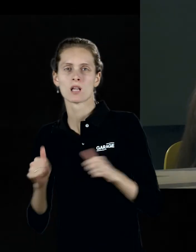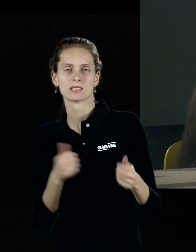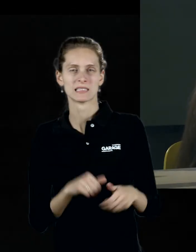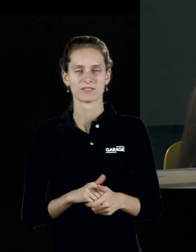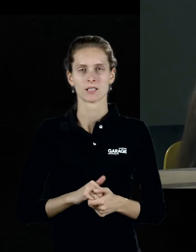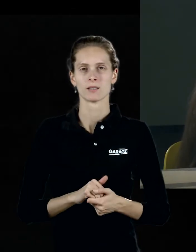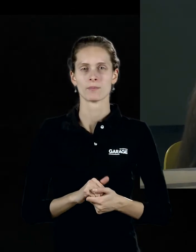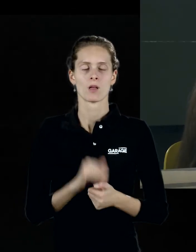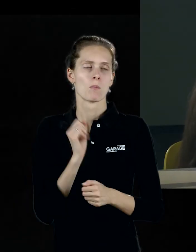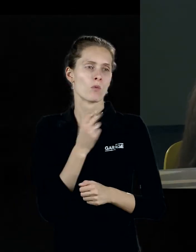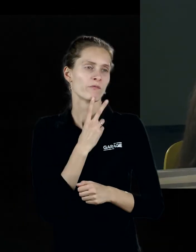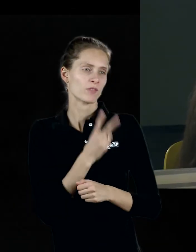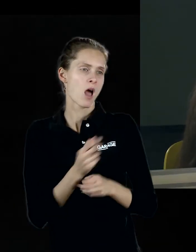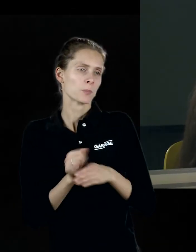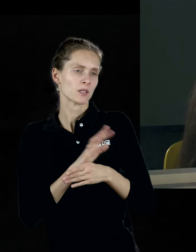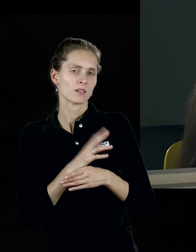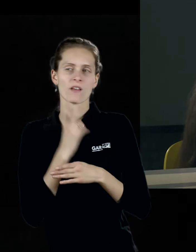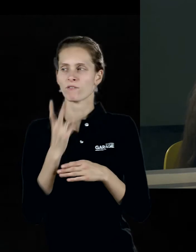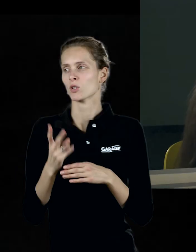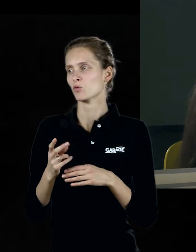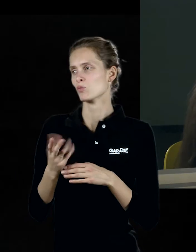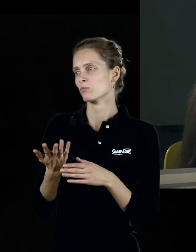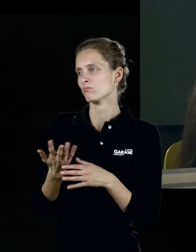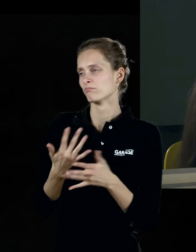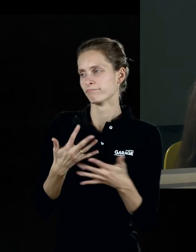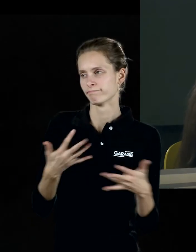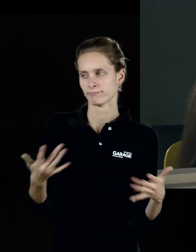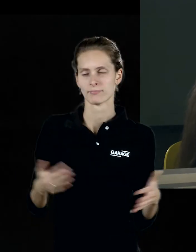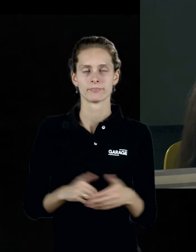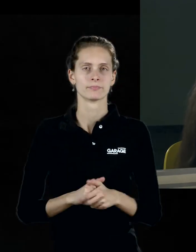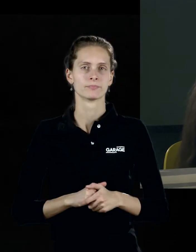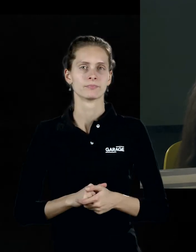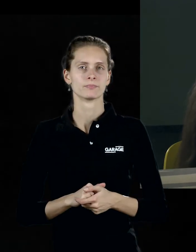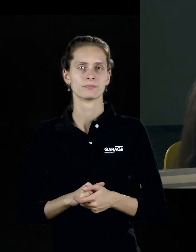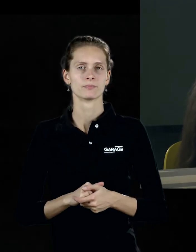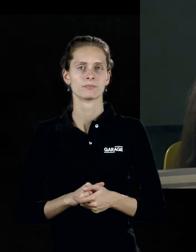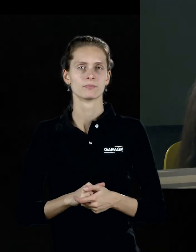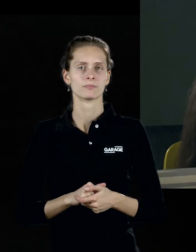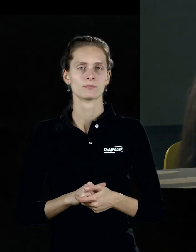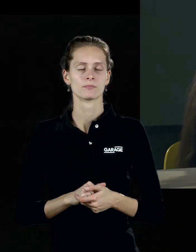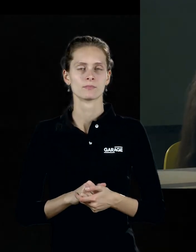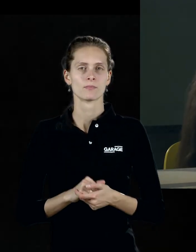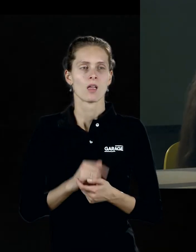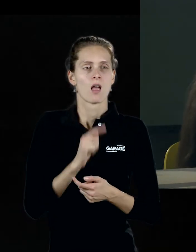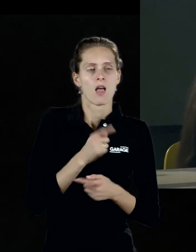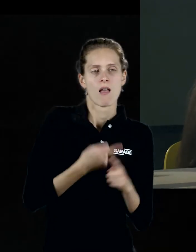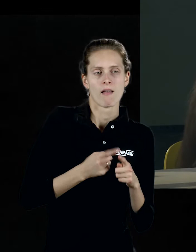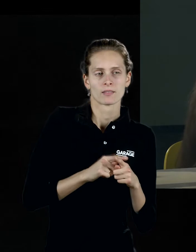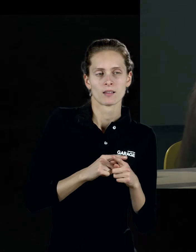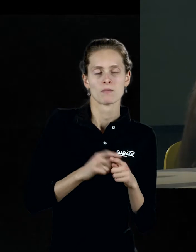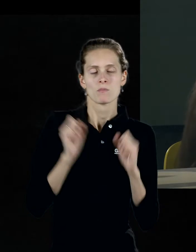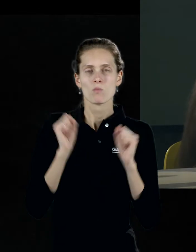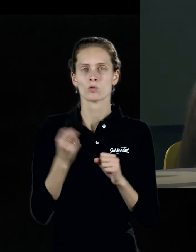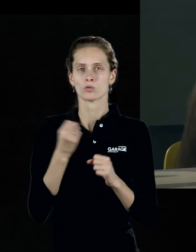абстракцию, и как фигуративную живопись. Там всё время есть вот этот момент зависания, восприятия между тем абстракцией или фигуративностью. Ещё эти